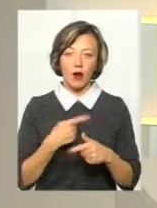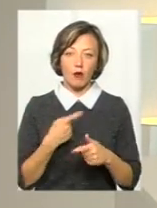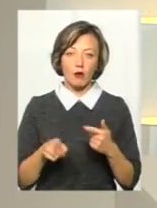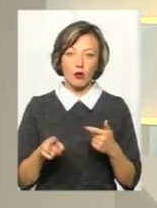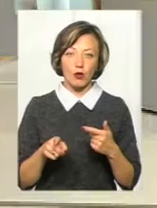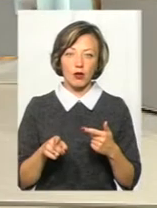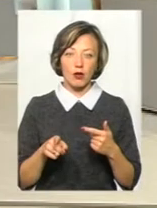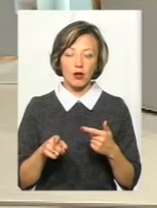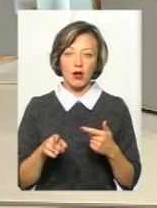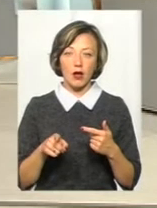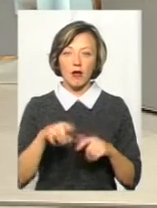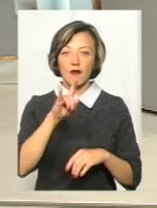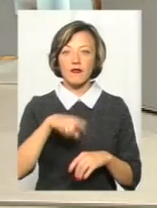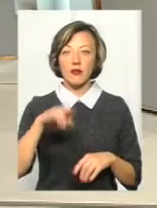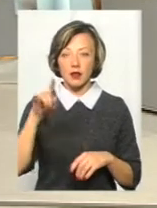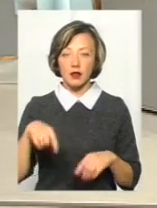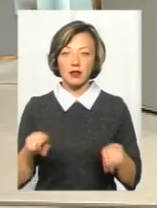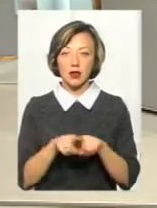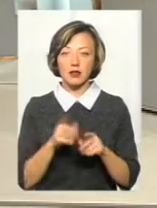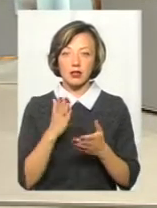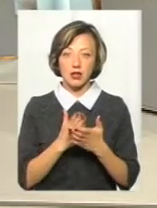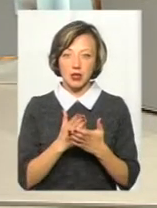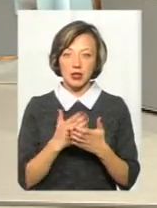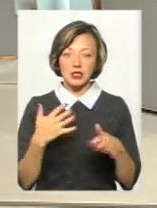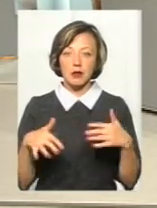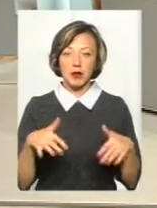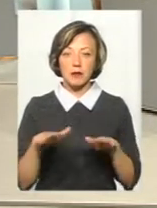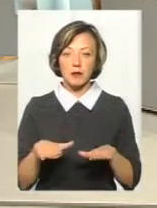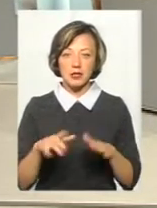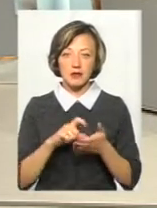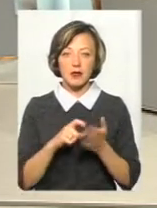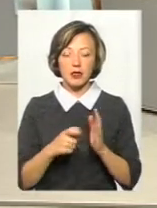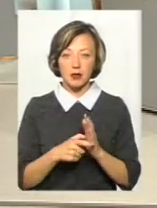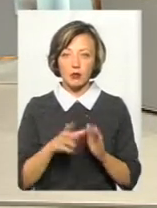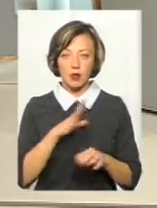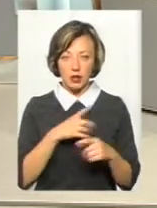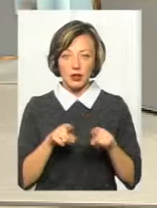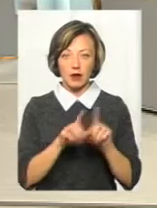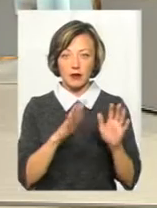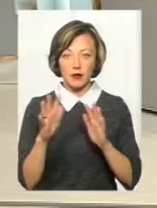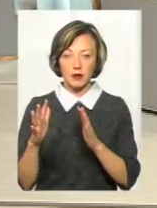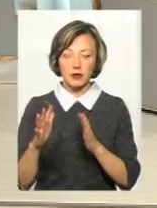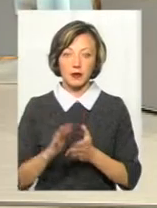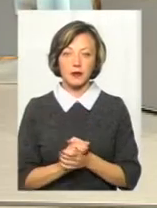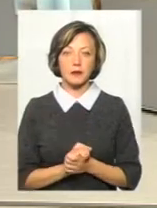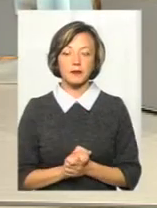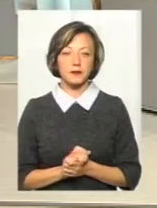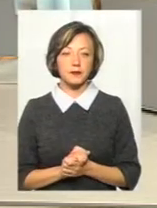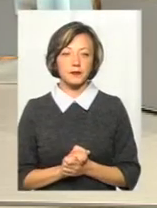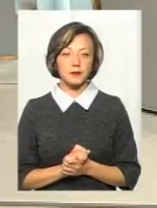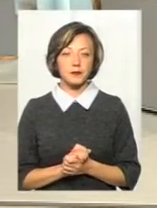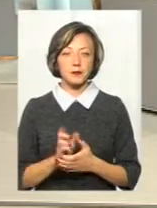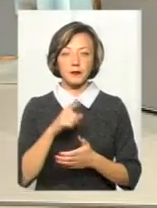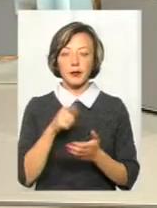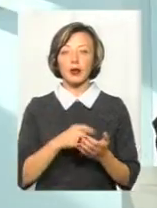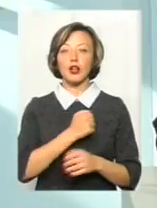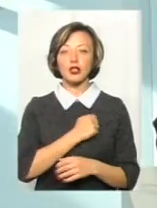металопластикові вікна також є таким слабким місцем у квартирі. Були такі випадки, як ви можете прокоментувати? Так,